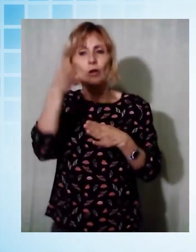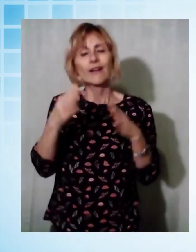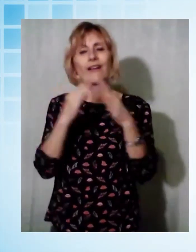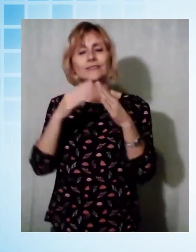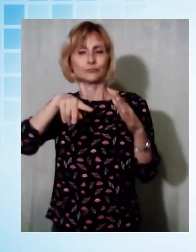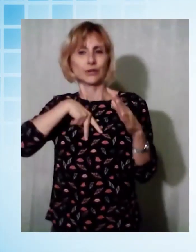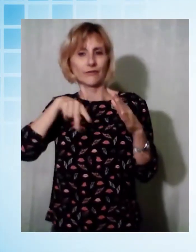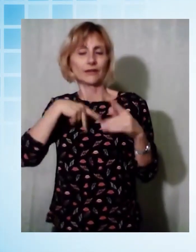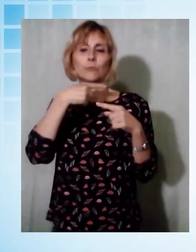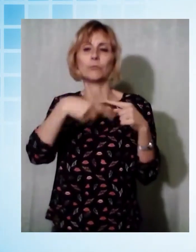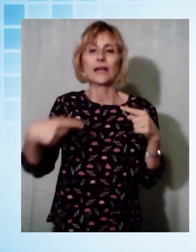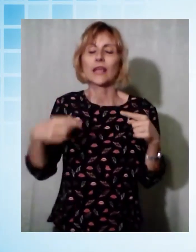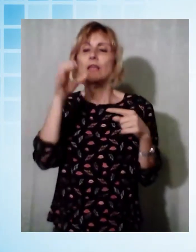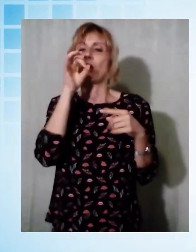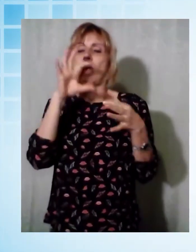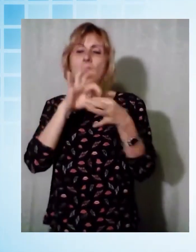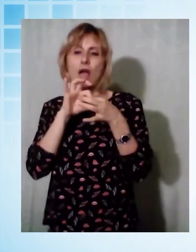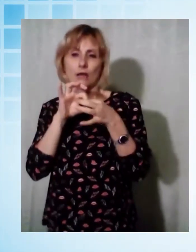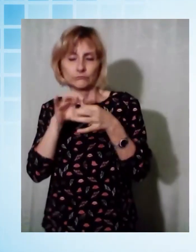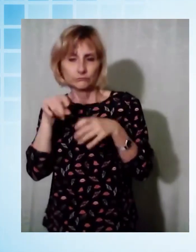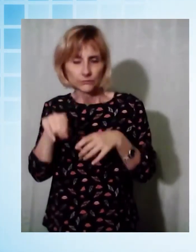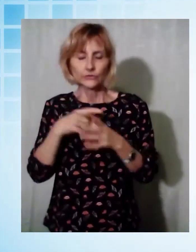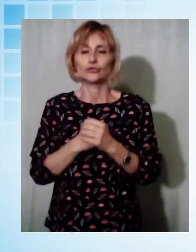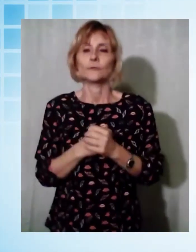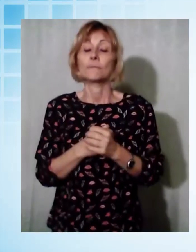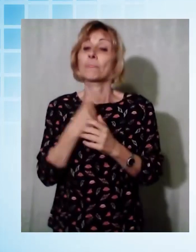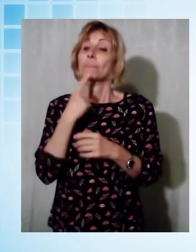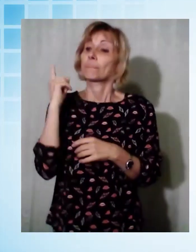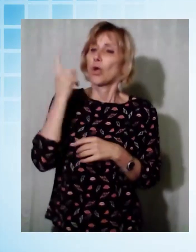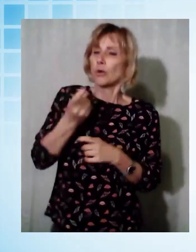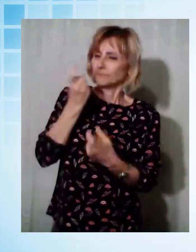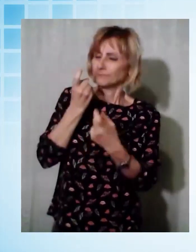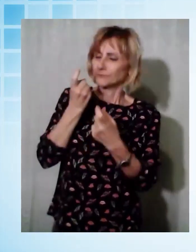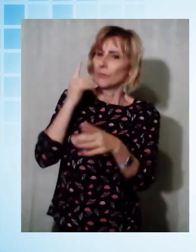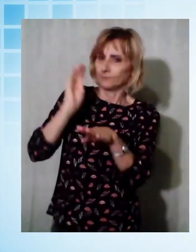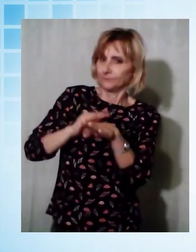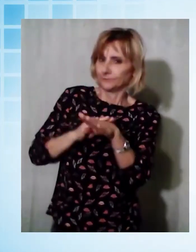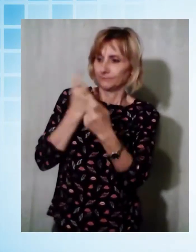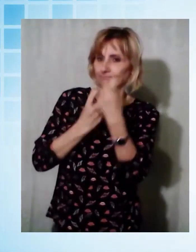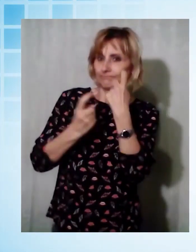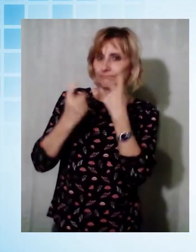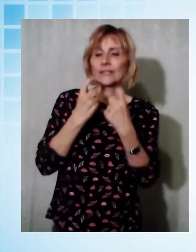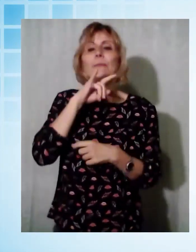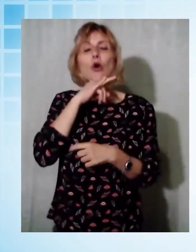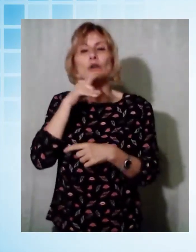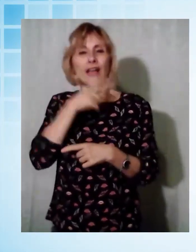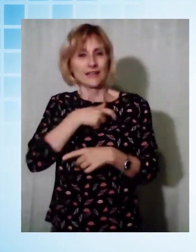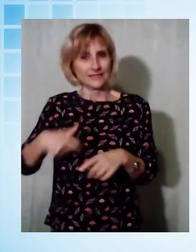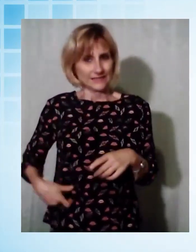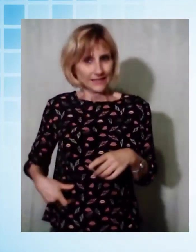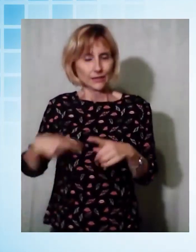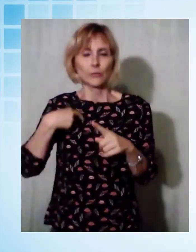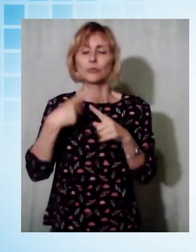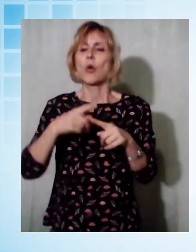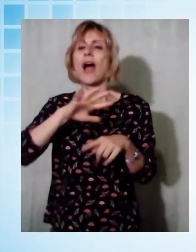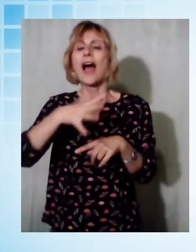La richiesta di procedere con questo tipo di ordinanza era partita dal Sindaco di Porcari, Leonardo Fornaciari, seguito poi dagli altri sindaci della